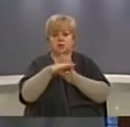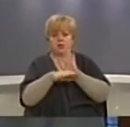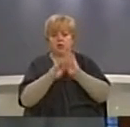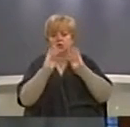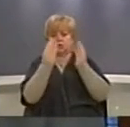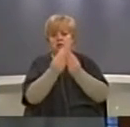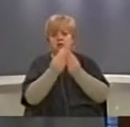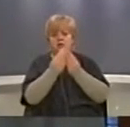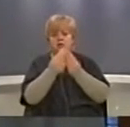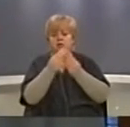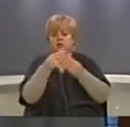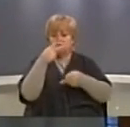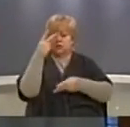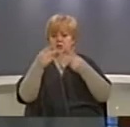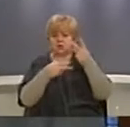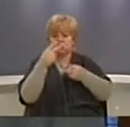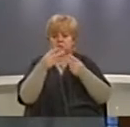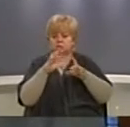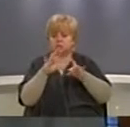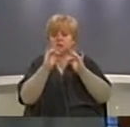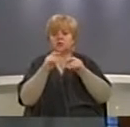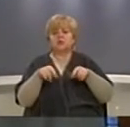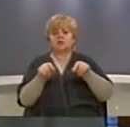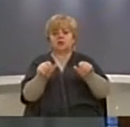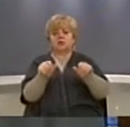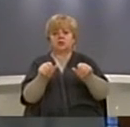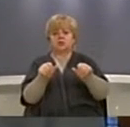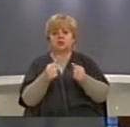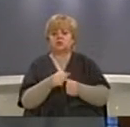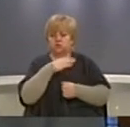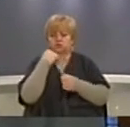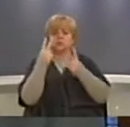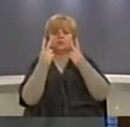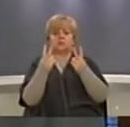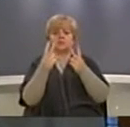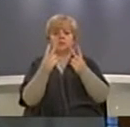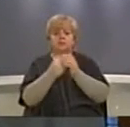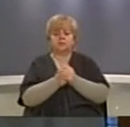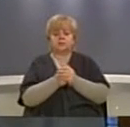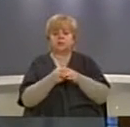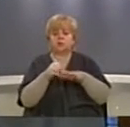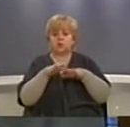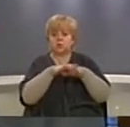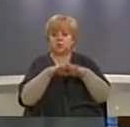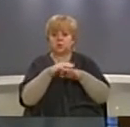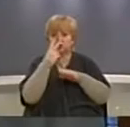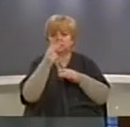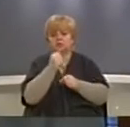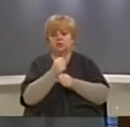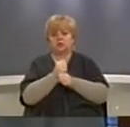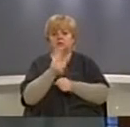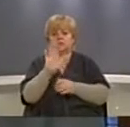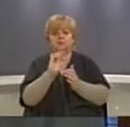Kosovar për krasim dhe verifikim të pronës është një për e kligi jashtë zakonisht i rëndësishëm duke u bazuar në fushveprimin e ti.